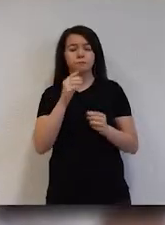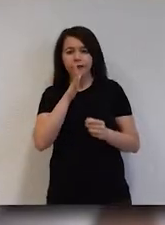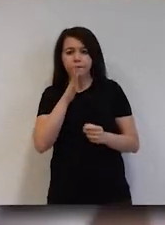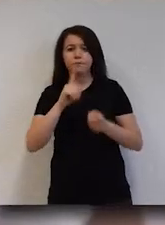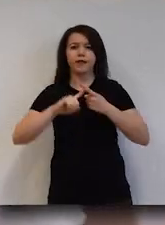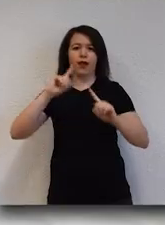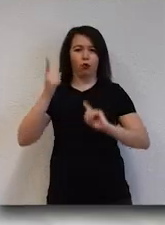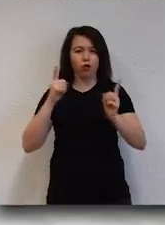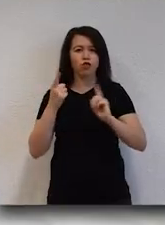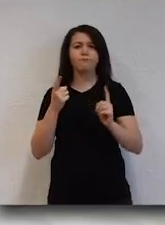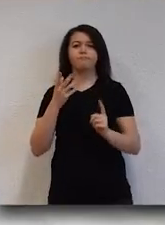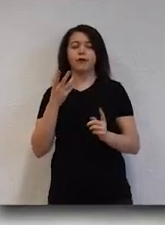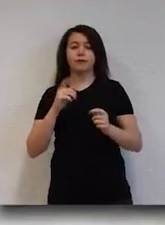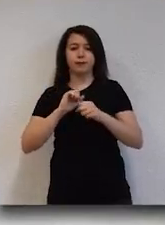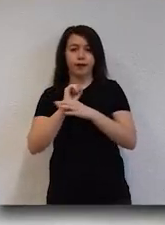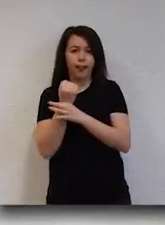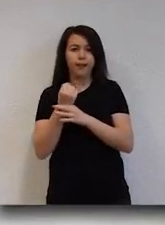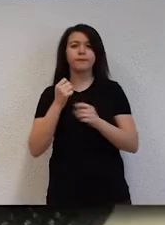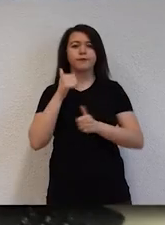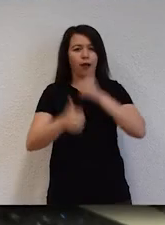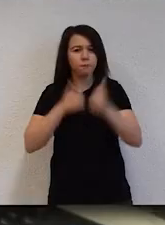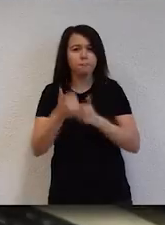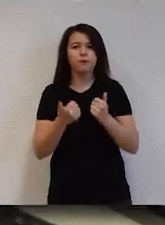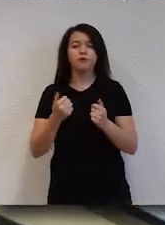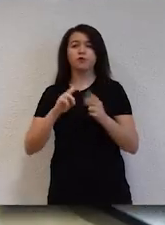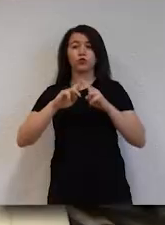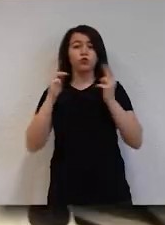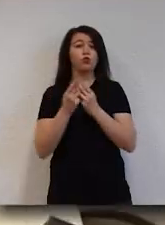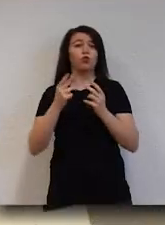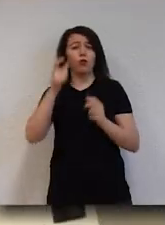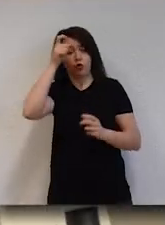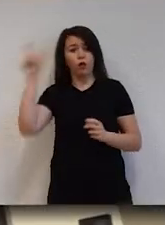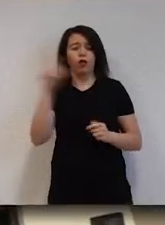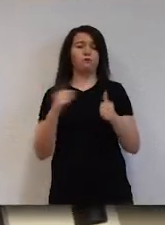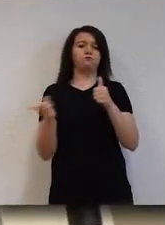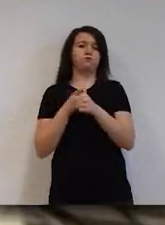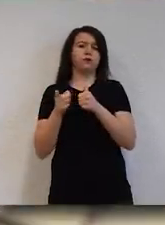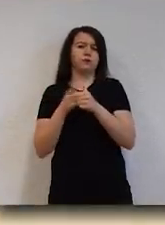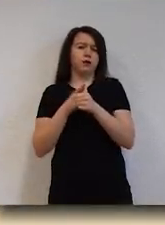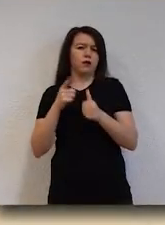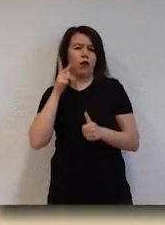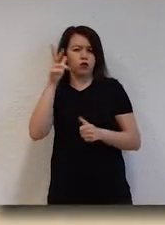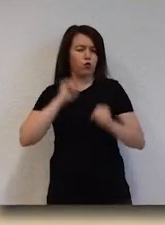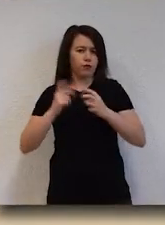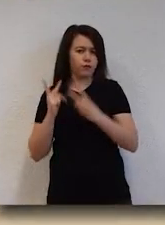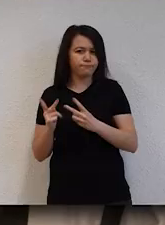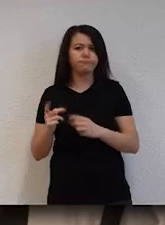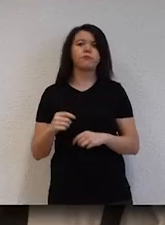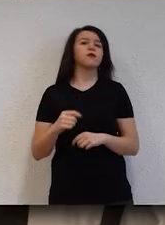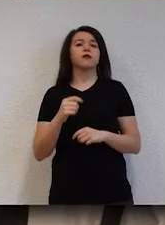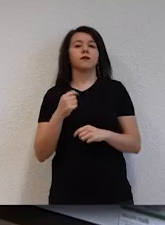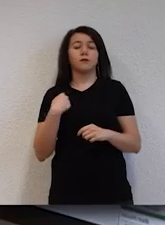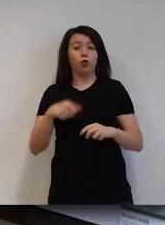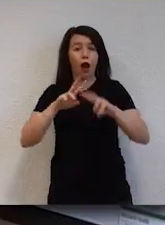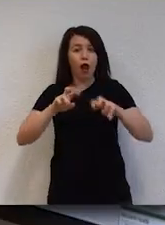Bilimde ve teknolojide olduğu gibi sanayi ve endüstride Türkiye'de hep ilklerin üniversitesi olmuştur Acettepe.